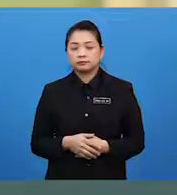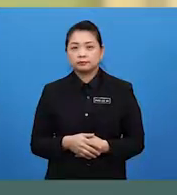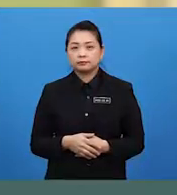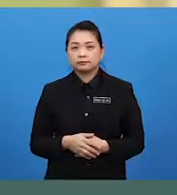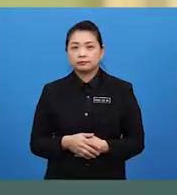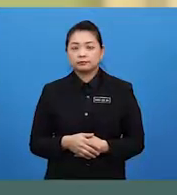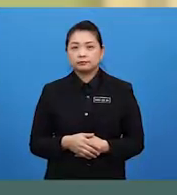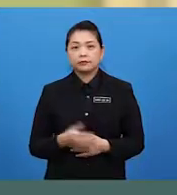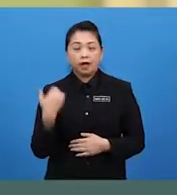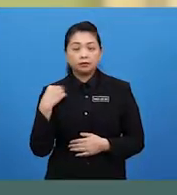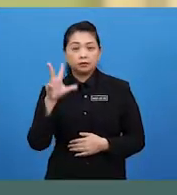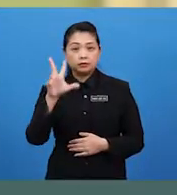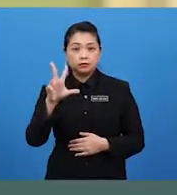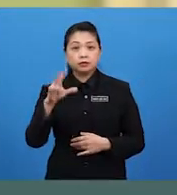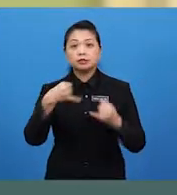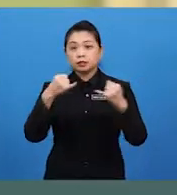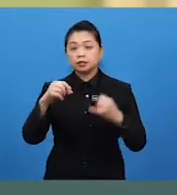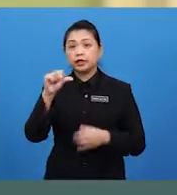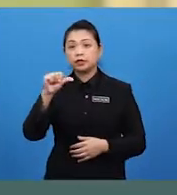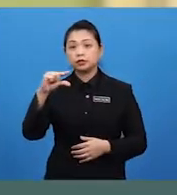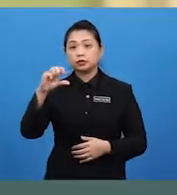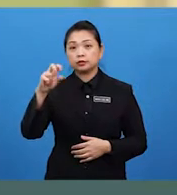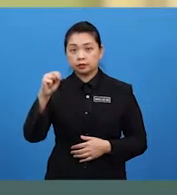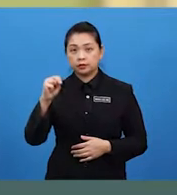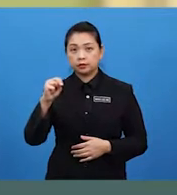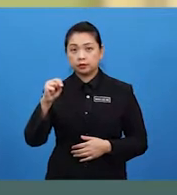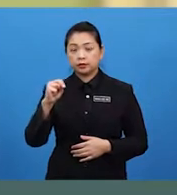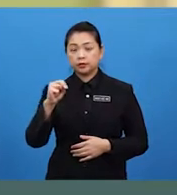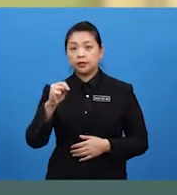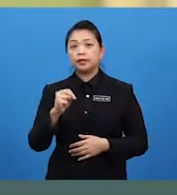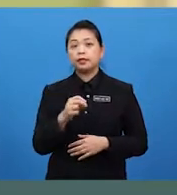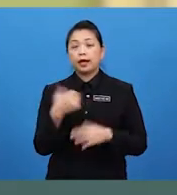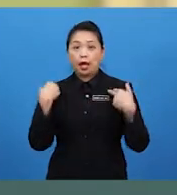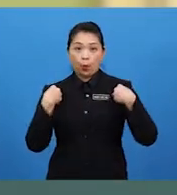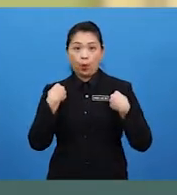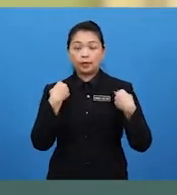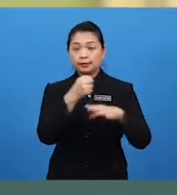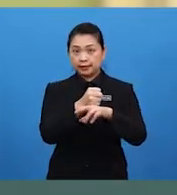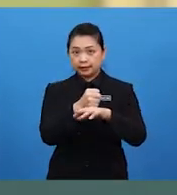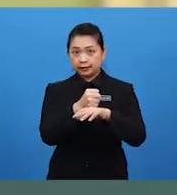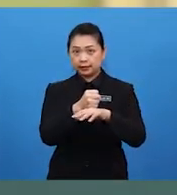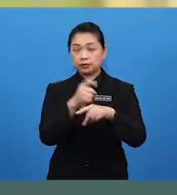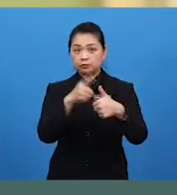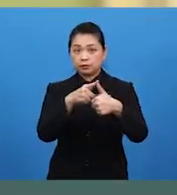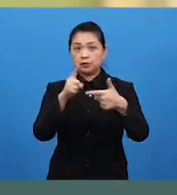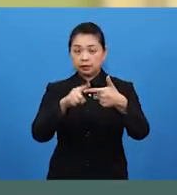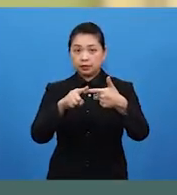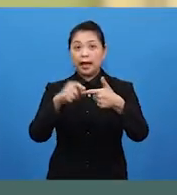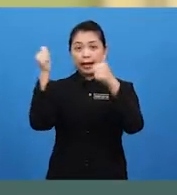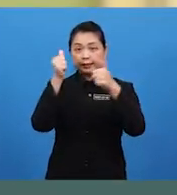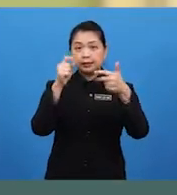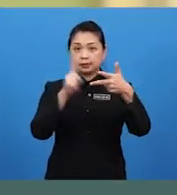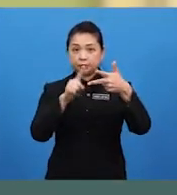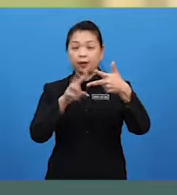Terdapat tiga jenis ejen pendubungan. Ejen haiwan dan serangga, Ejen angin dan